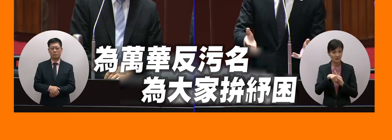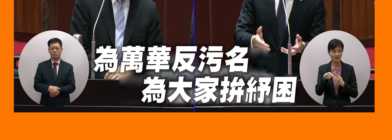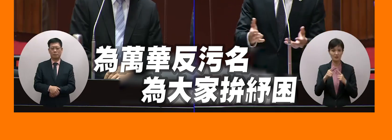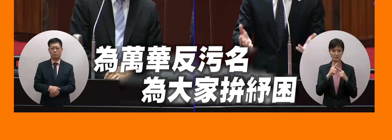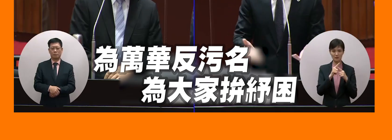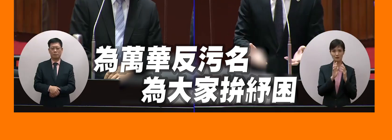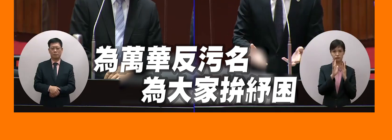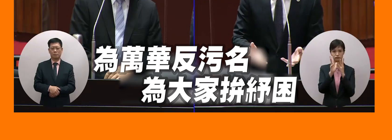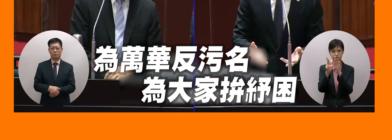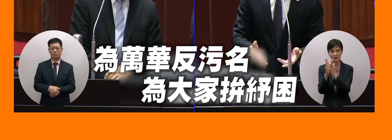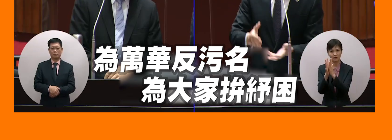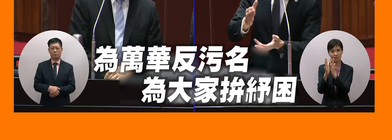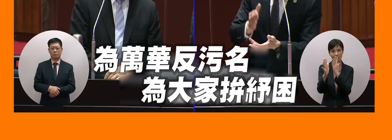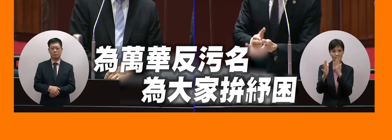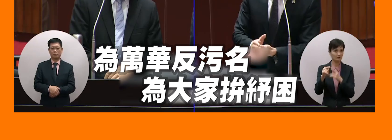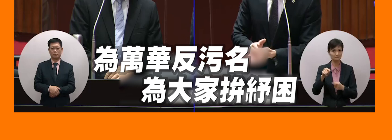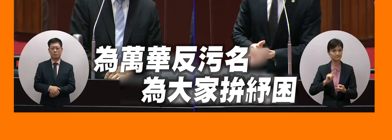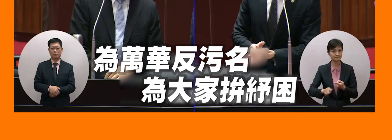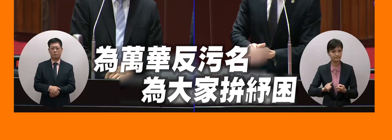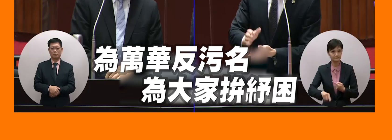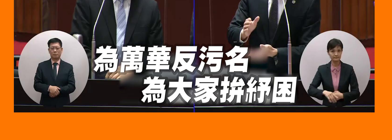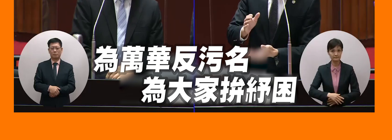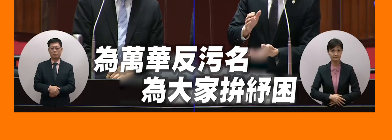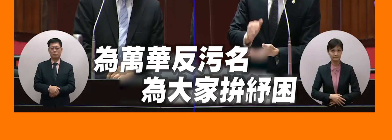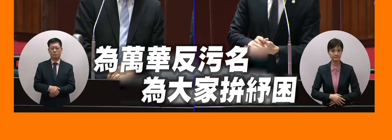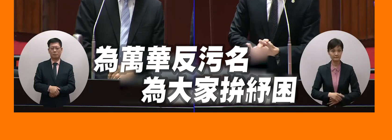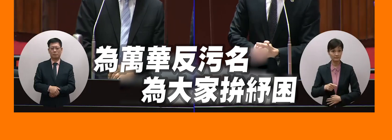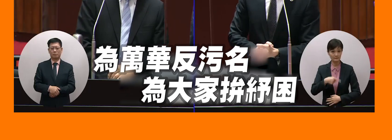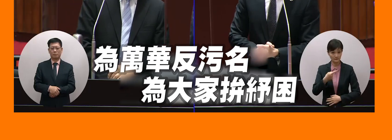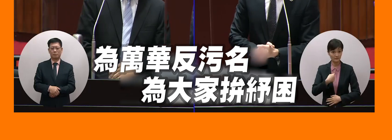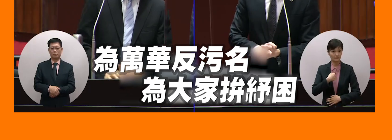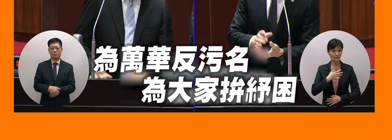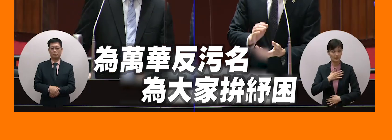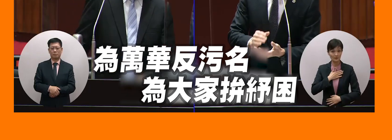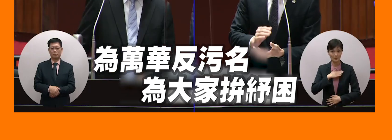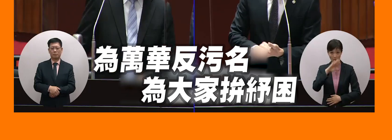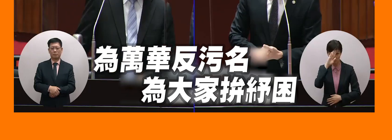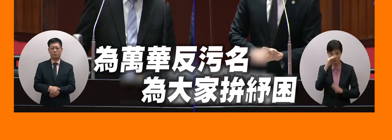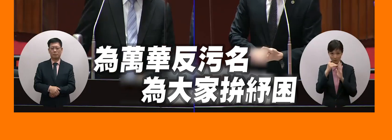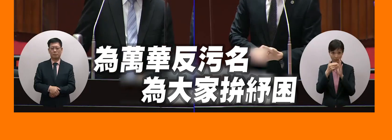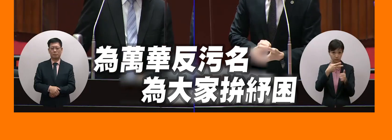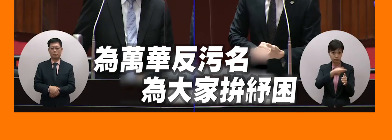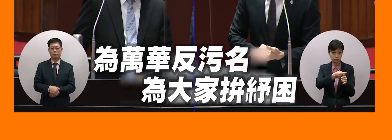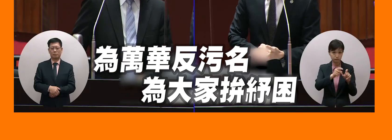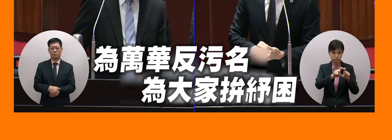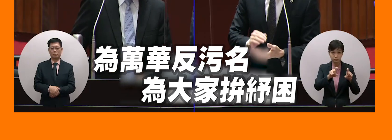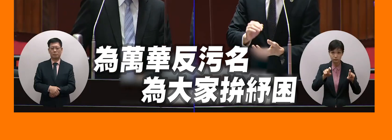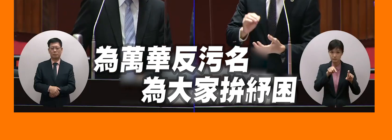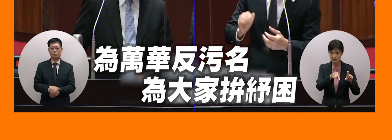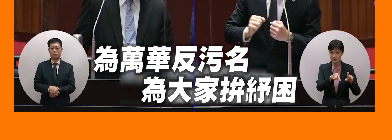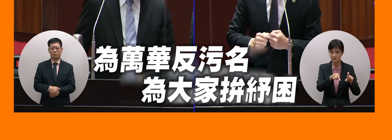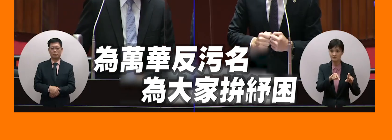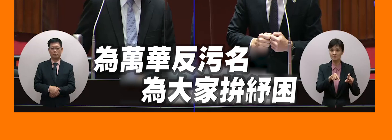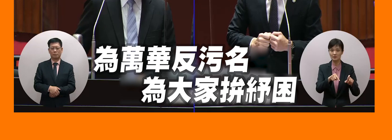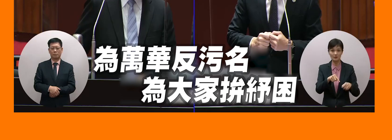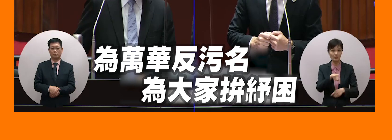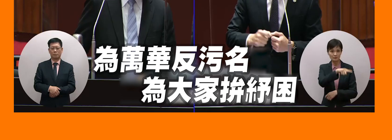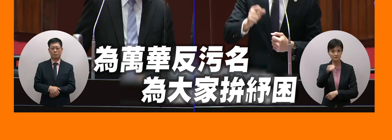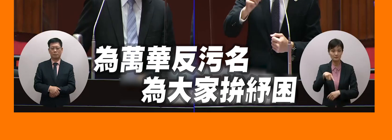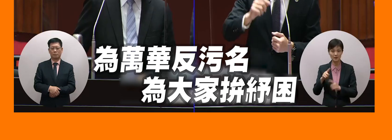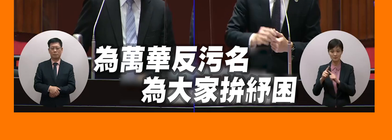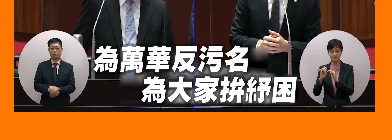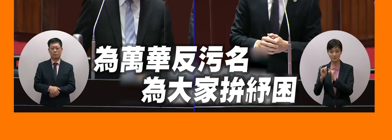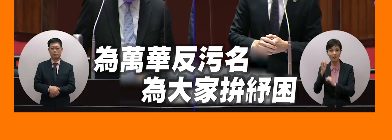購買現在我知道我們藝廟系統大家都很記得